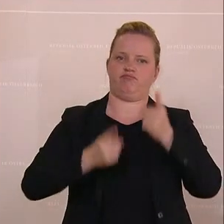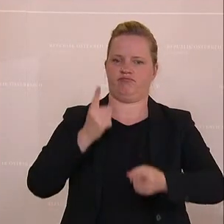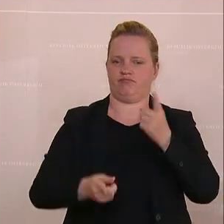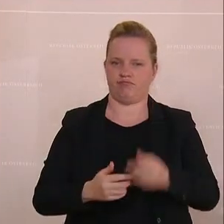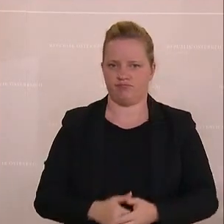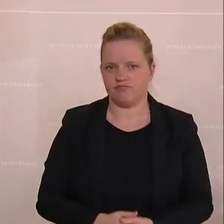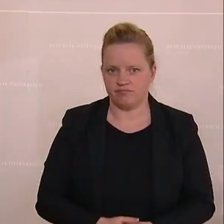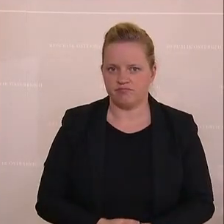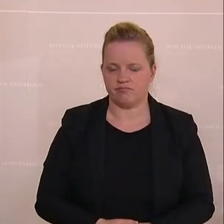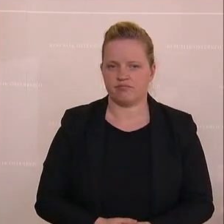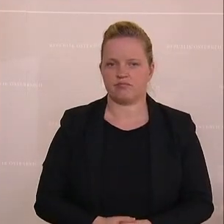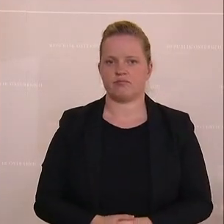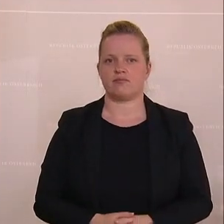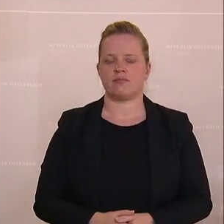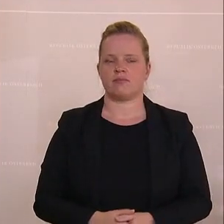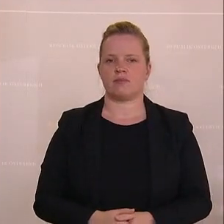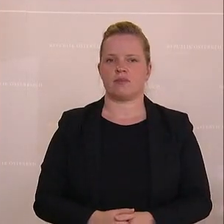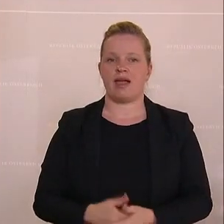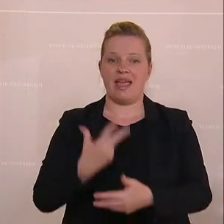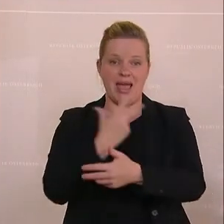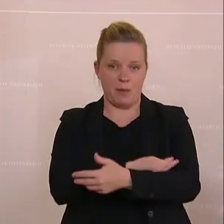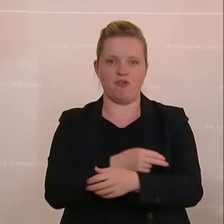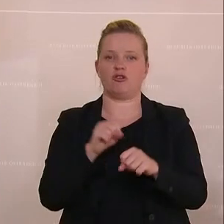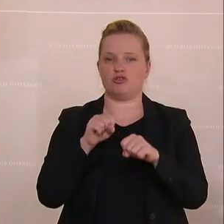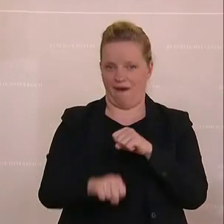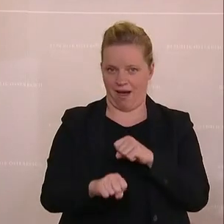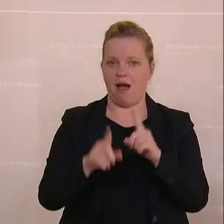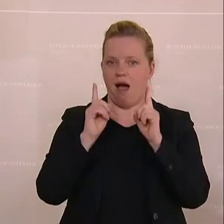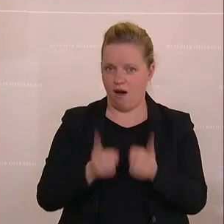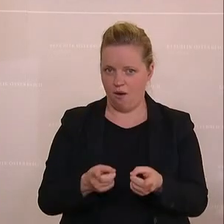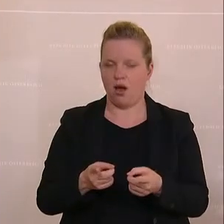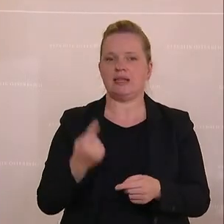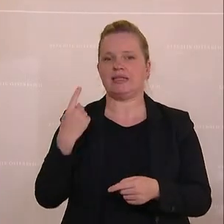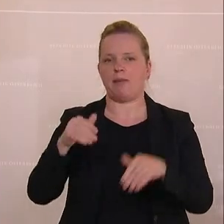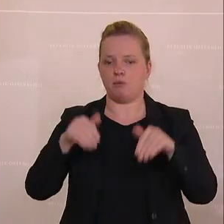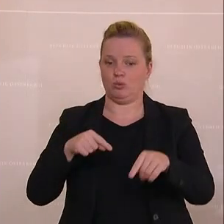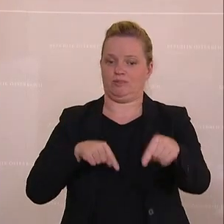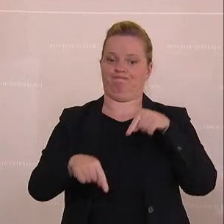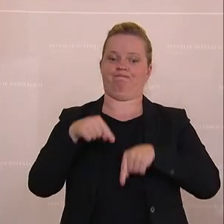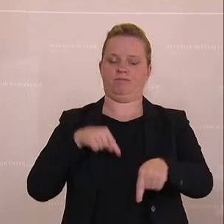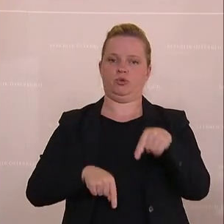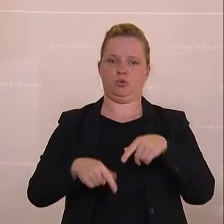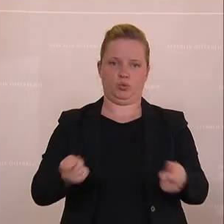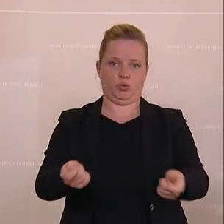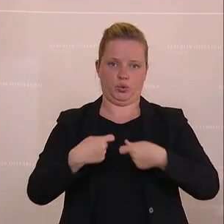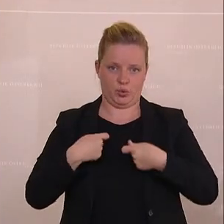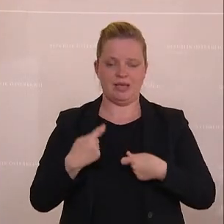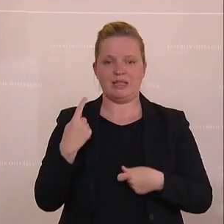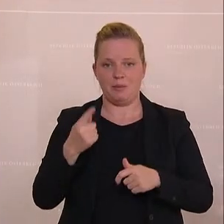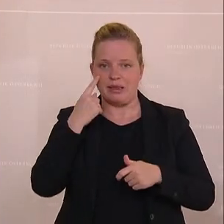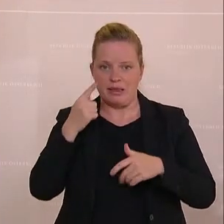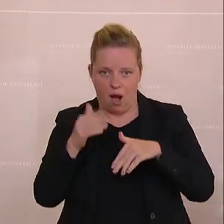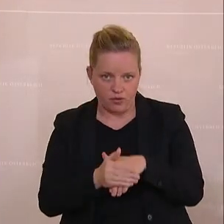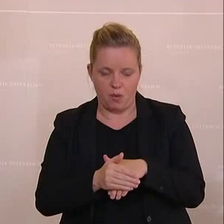Und dann gab es bis hin zum Impfzwang, den sie ja dann selbst wieder zurücknehmen mussten, weil sie die draufgekommen sind, auch das